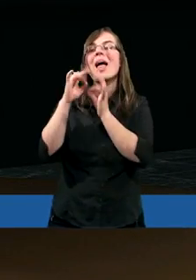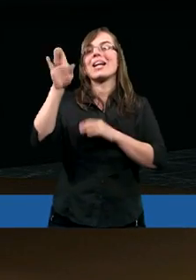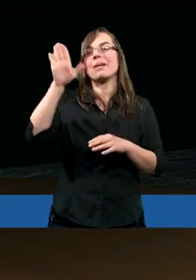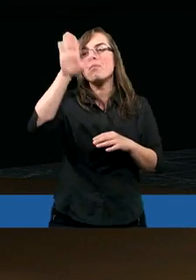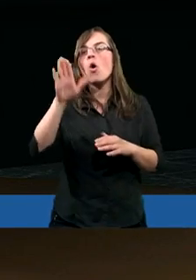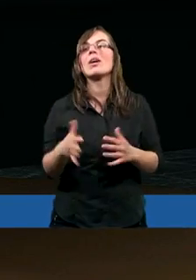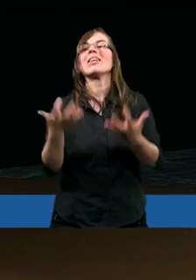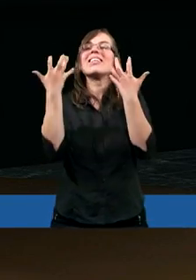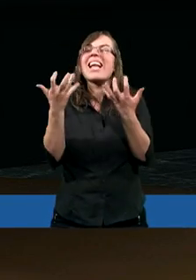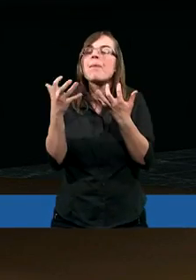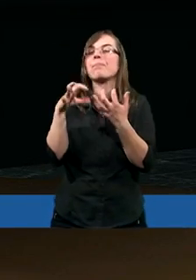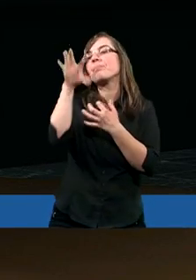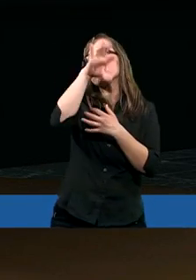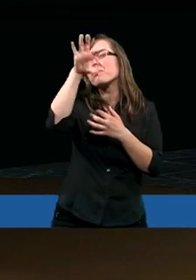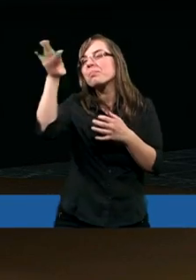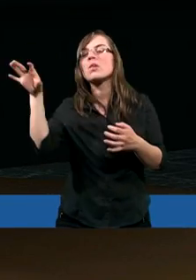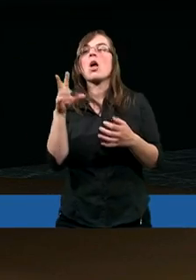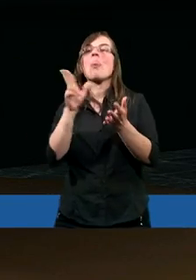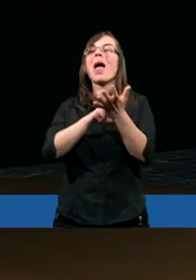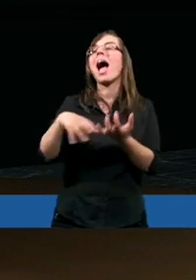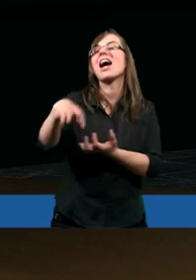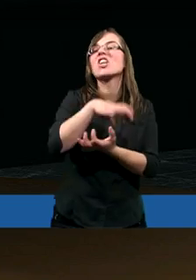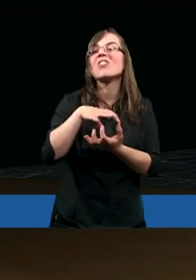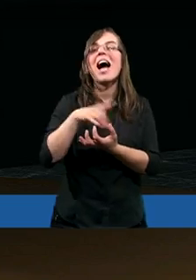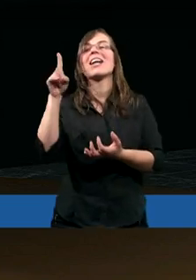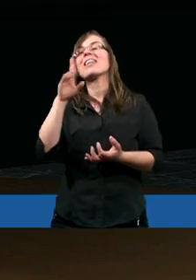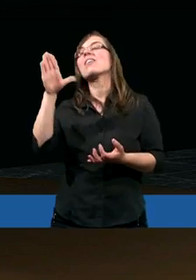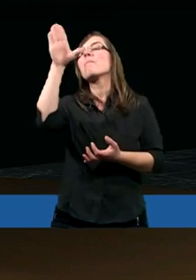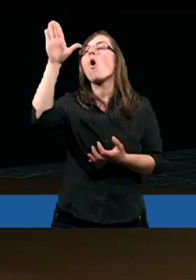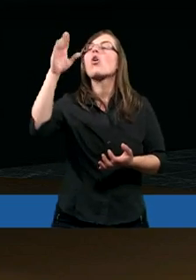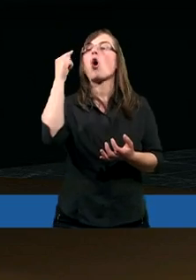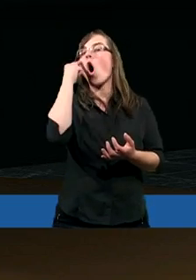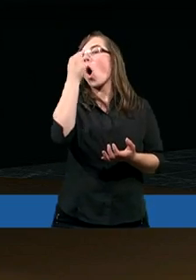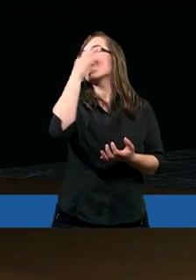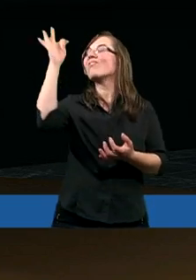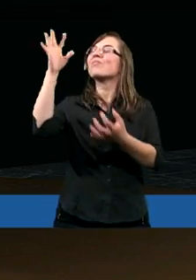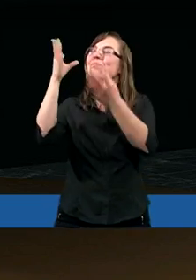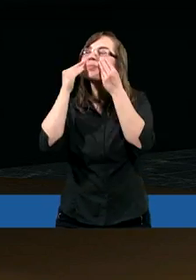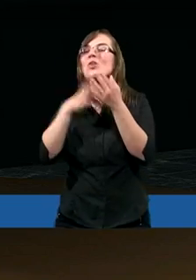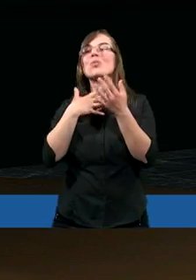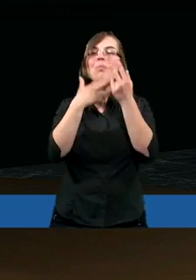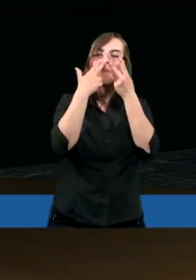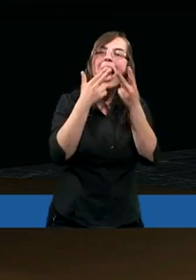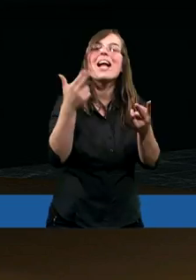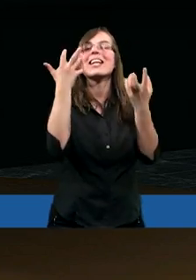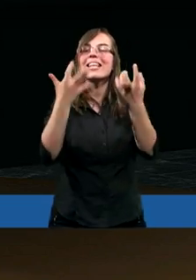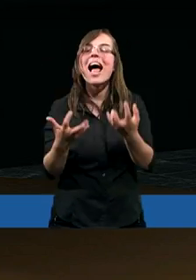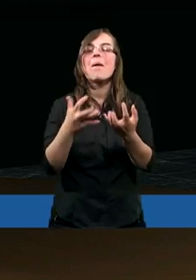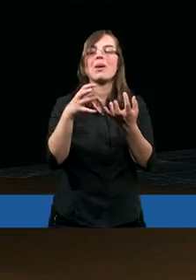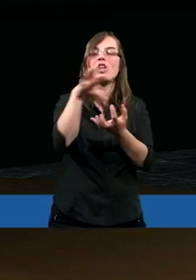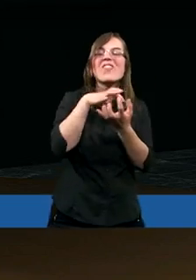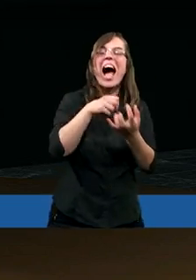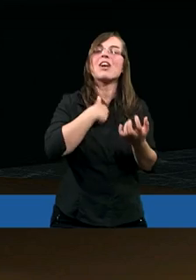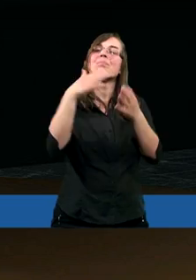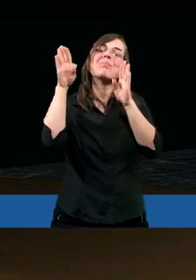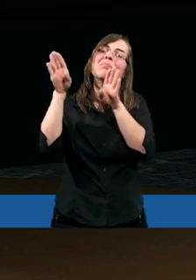uczymy się patrzeć na świat Bożymi oczyma. Uczymy się patrzeć na innych ludzi, tak jak na nich patrzy Bóg. Uczymy się patrzeć na